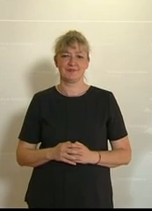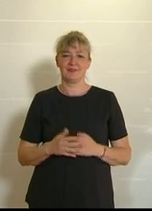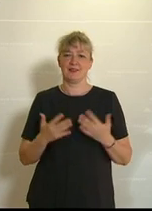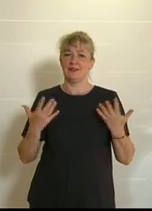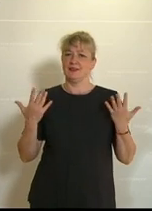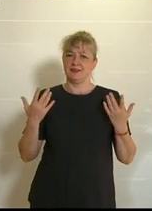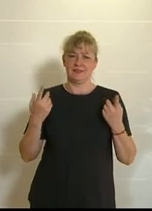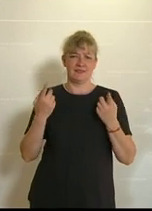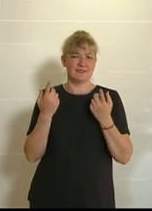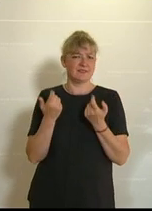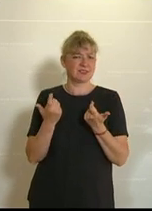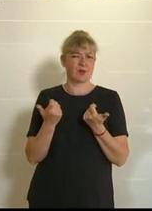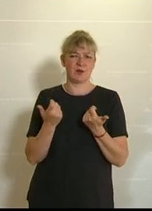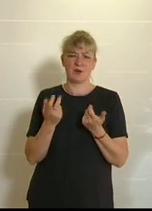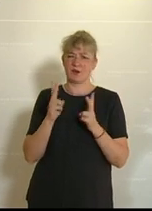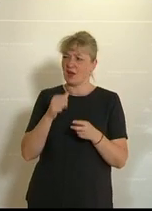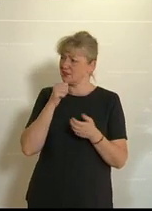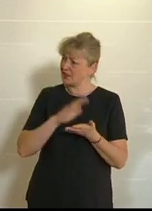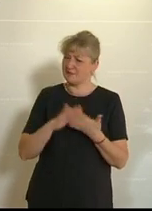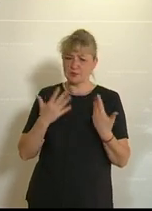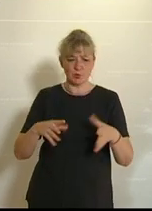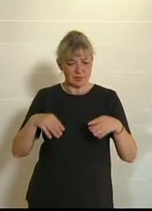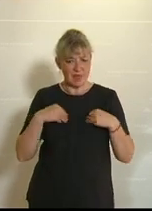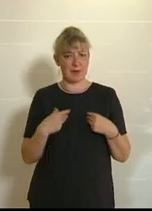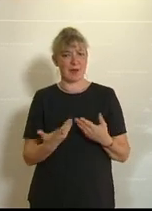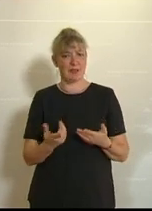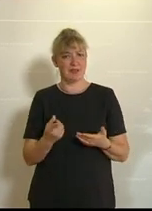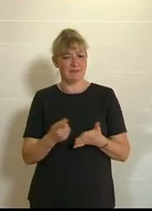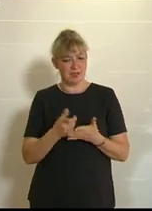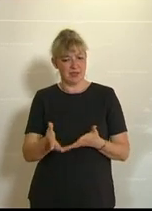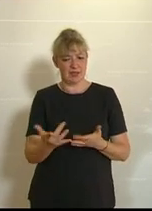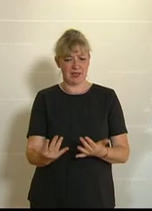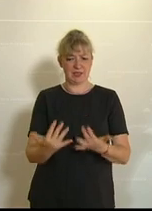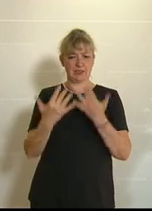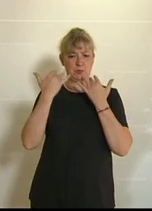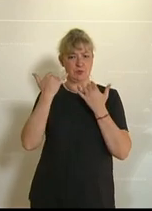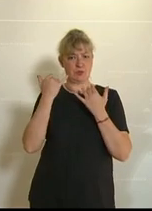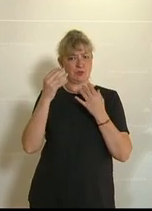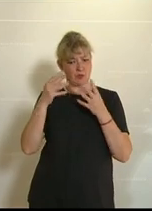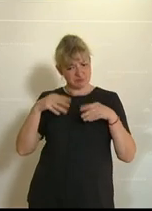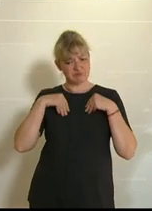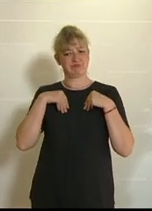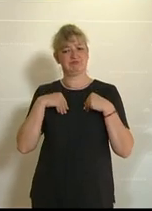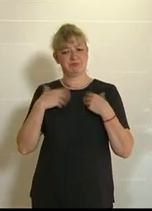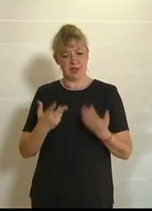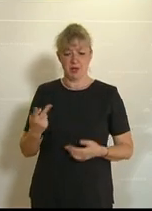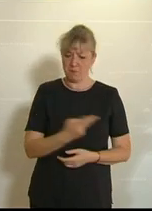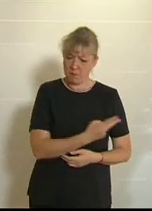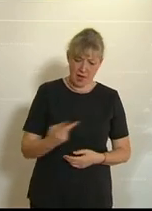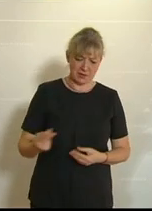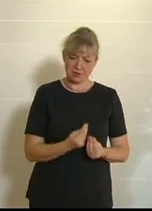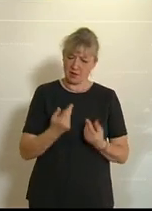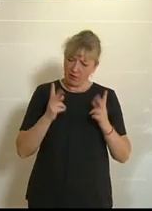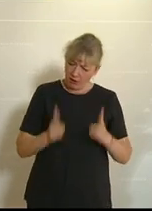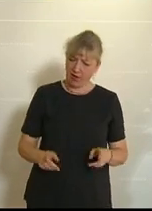Wieso kann man das nicht einfach nehmen, dass wir das als Inspiration genommen haben und dass beides nebeneinander existieren